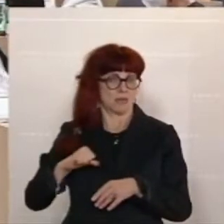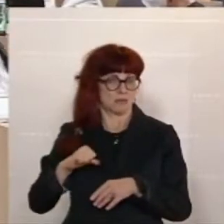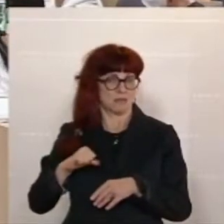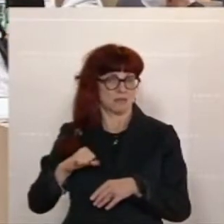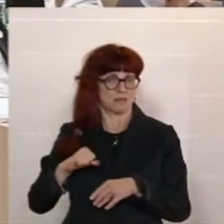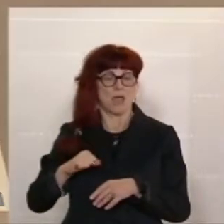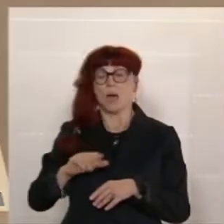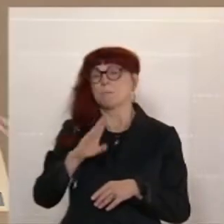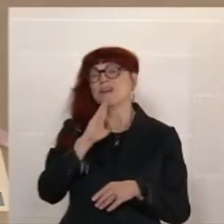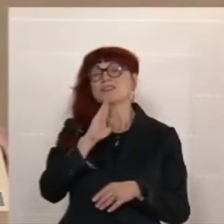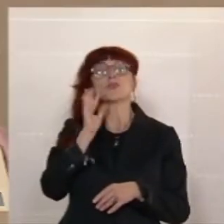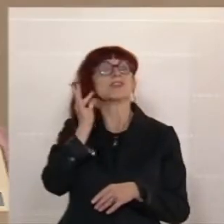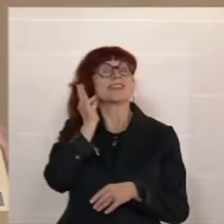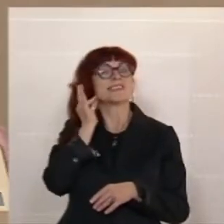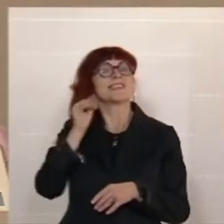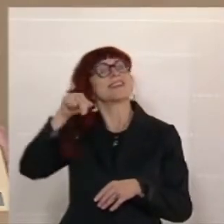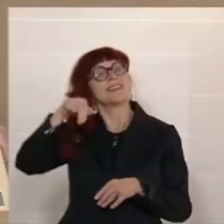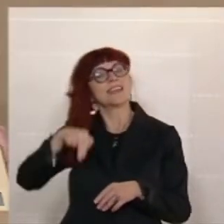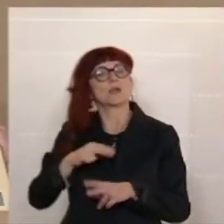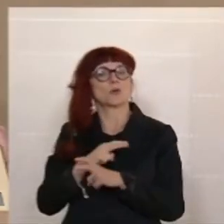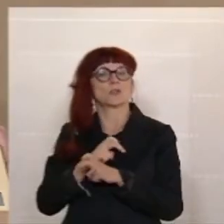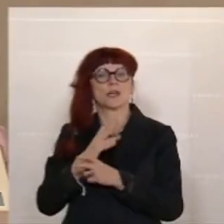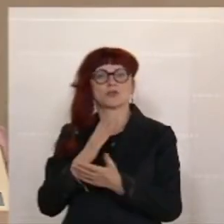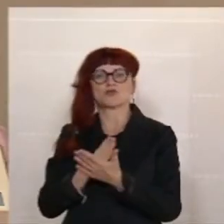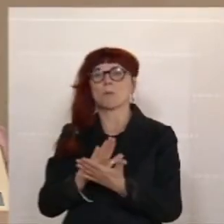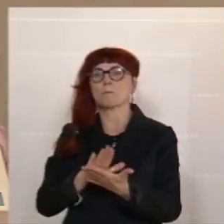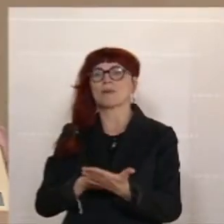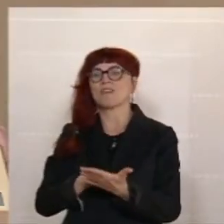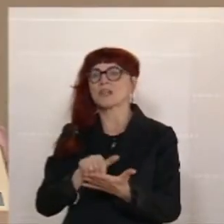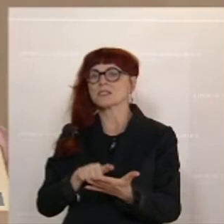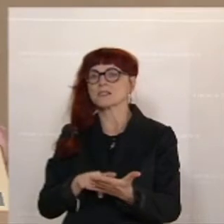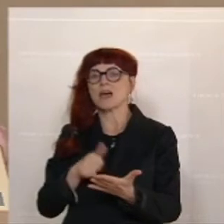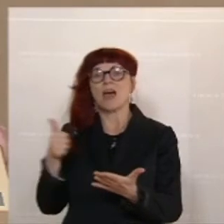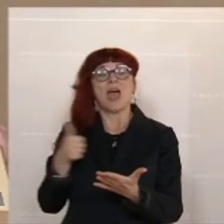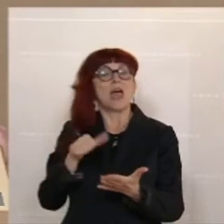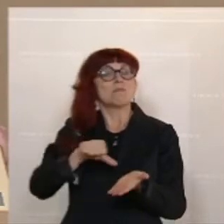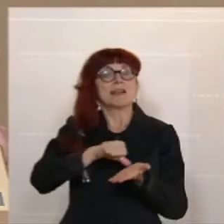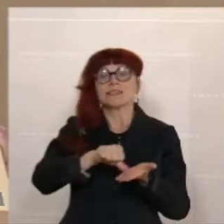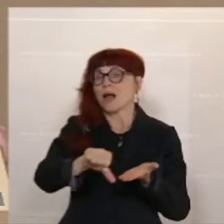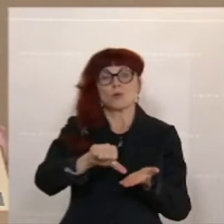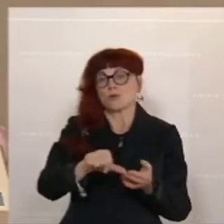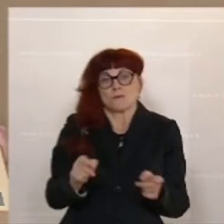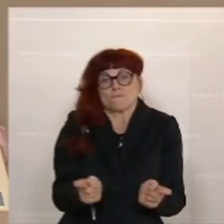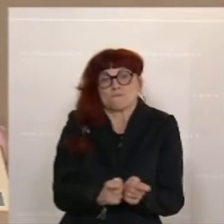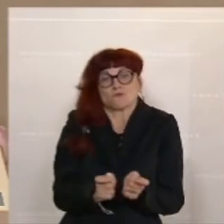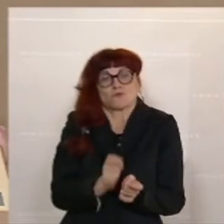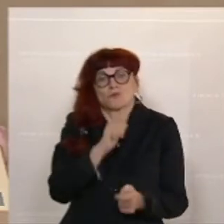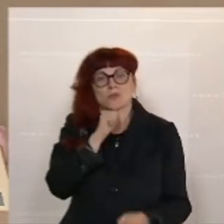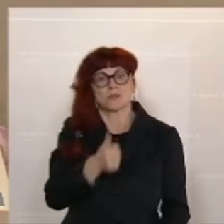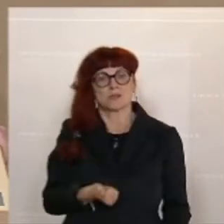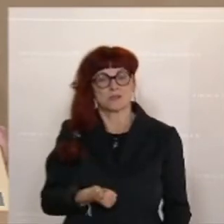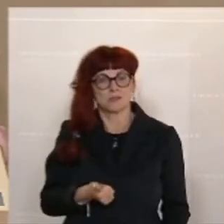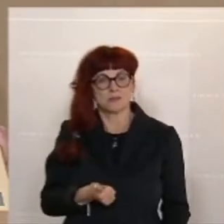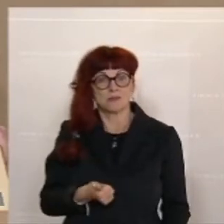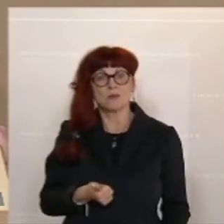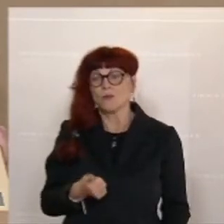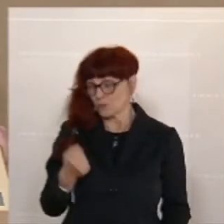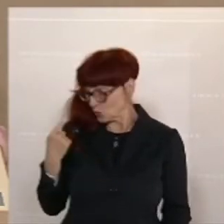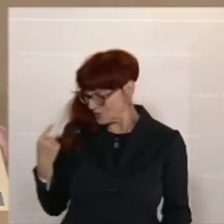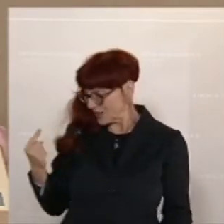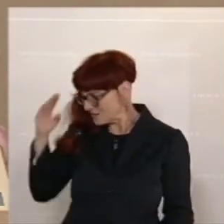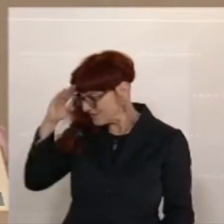Pensionistin aus Niederösterreich zeigt, dass diese Einmalzahlungen nicht funktionieren. Und wissen Sie, worum es geht